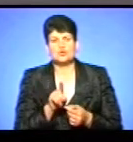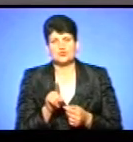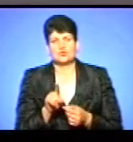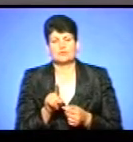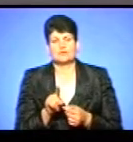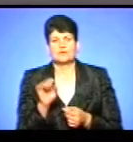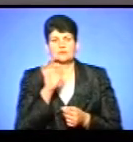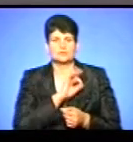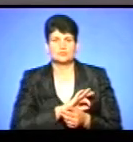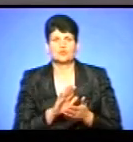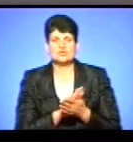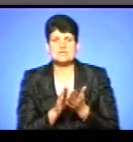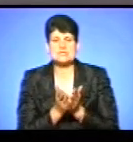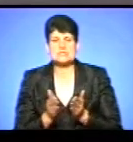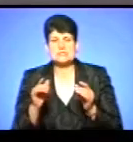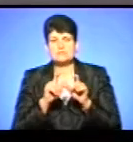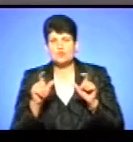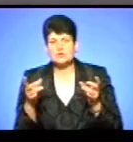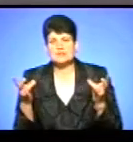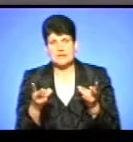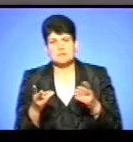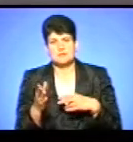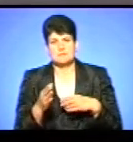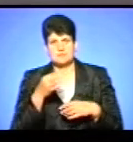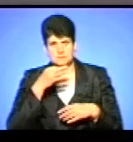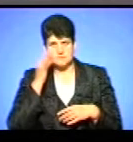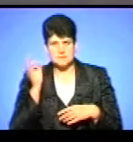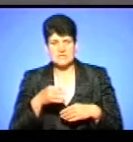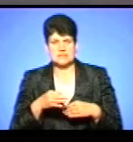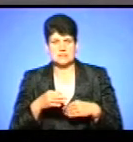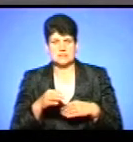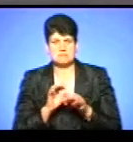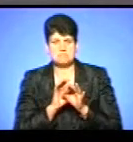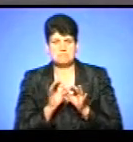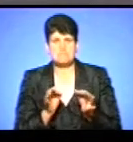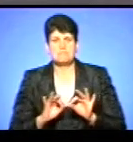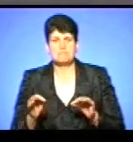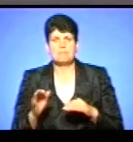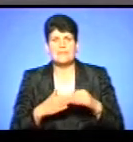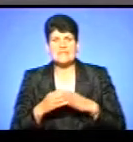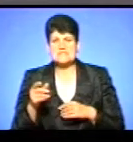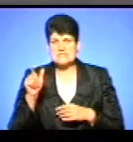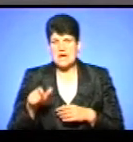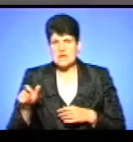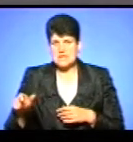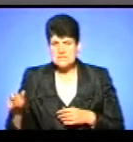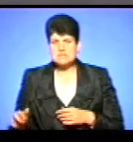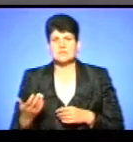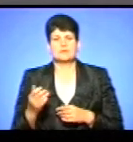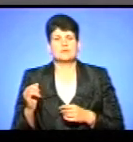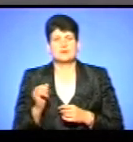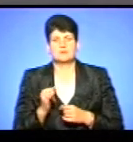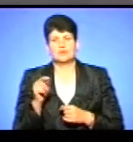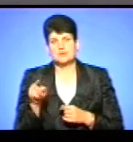очисні споруди, потрібний кваліфікований персонал, потрібно, щоб очисні споруди не зупинялися, бо там є спеціальний